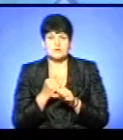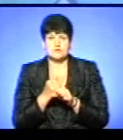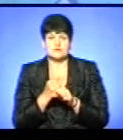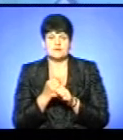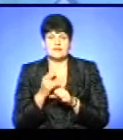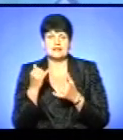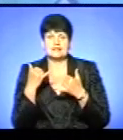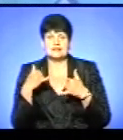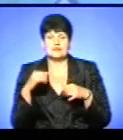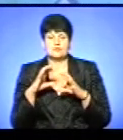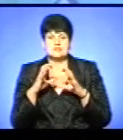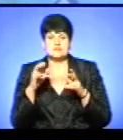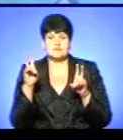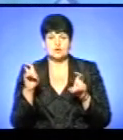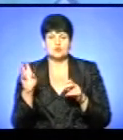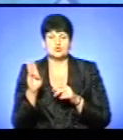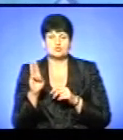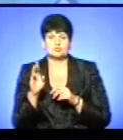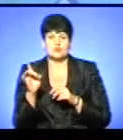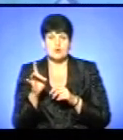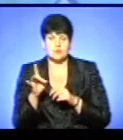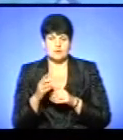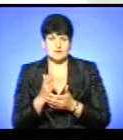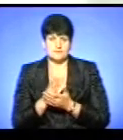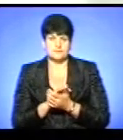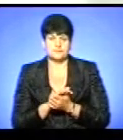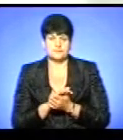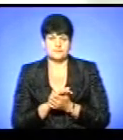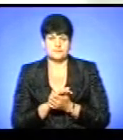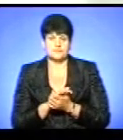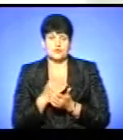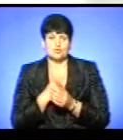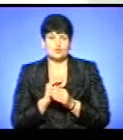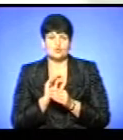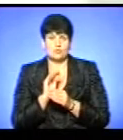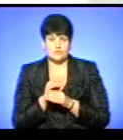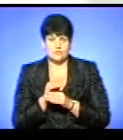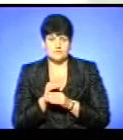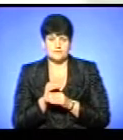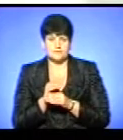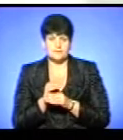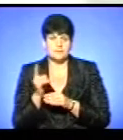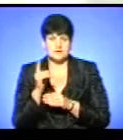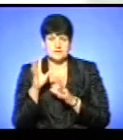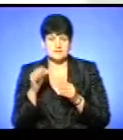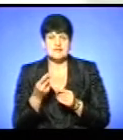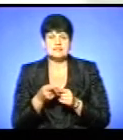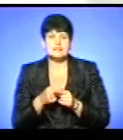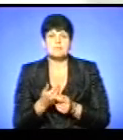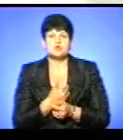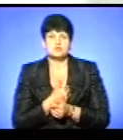«Девосвіт» в Шумському районі села Кутянка. Зрозуміло. Пане Василю, вам… Саме головне, перше за все, це бажання.